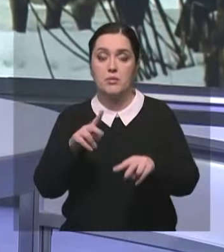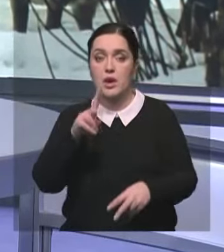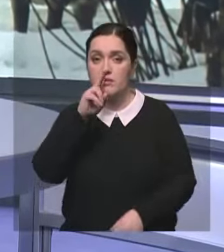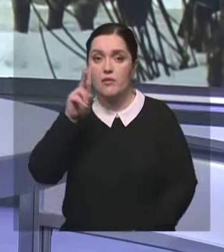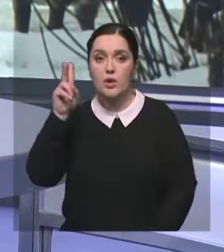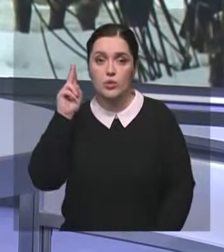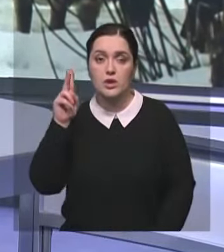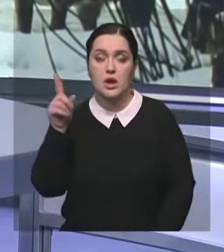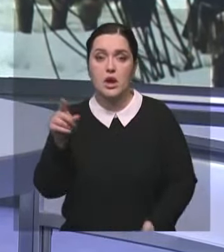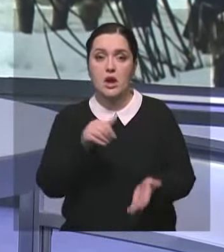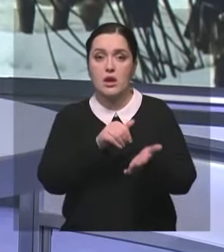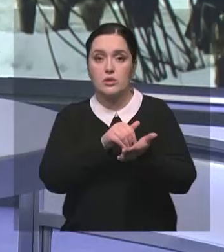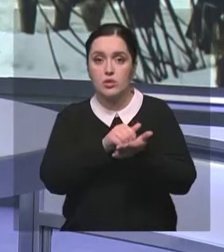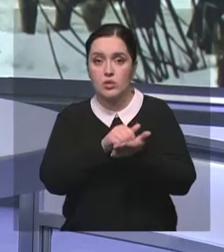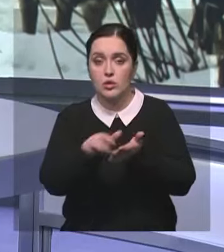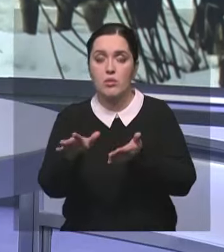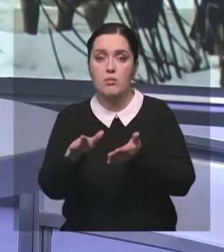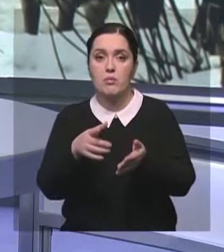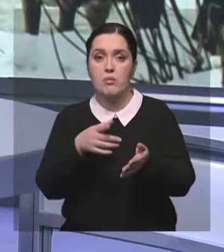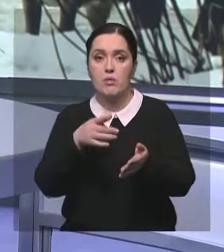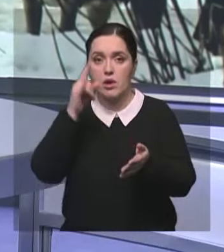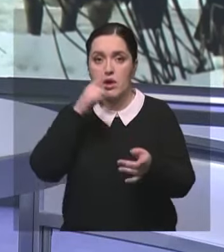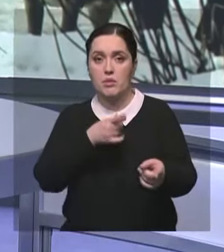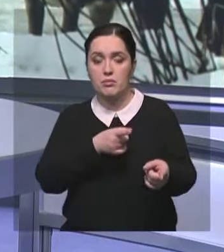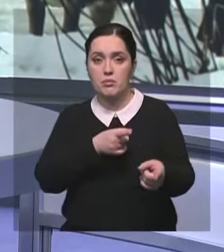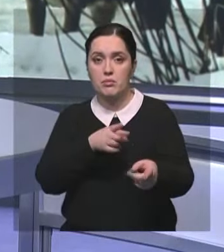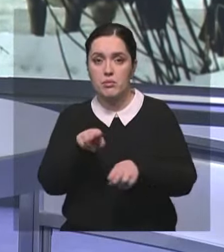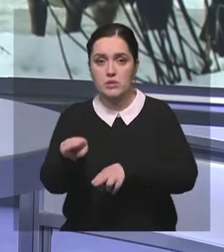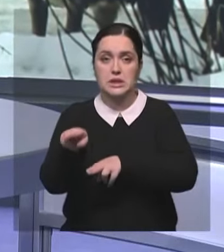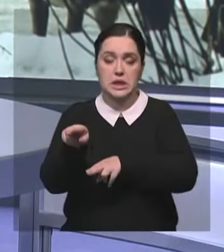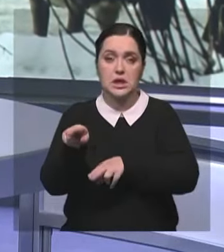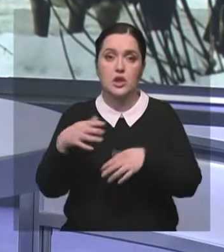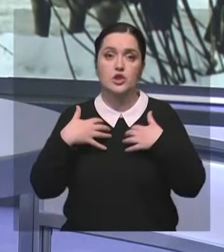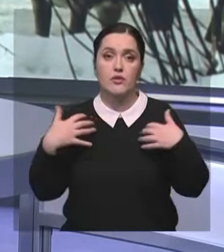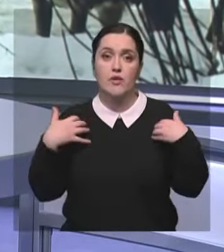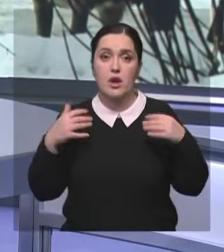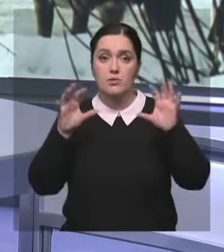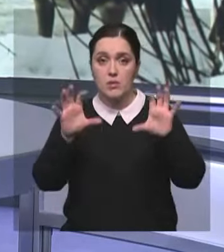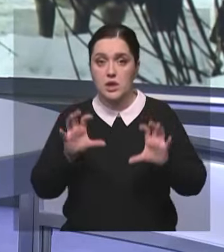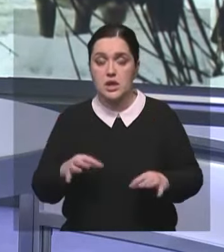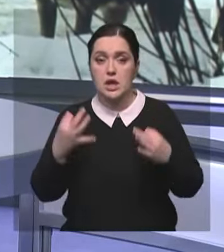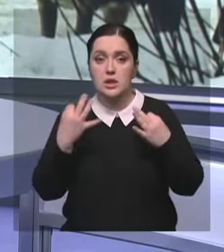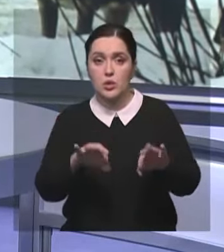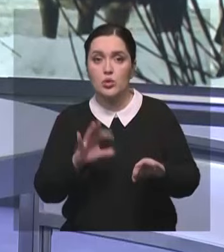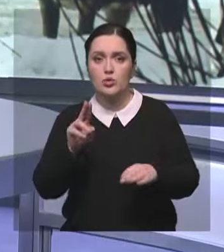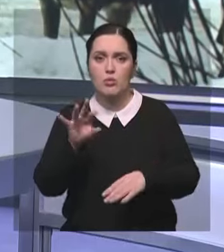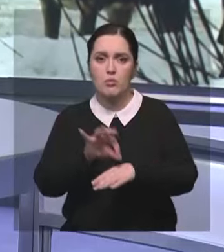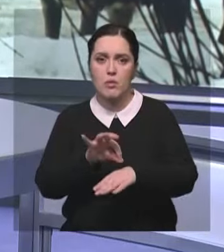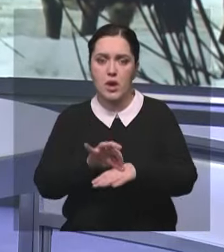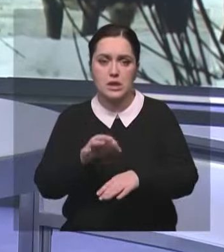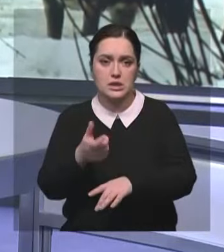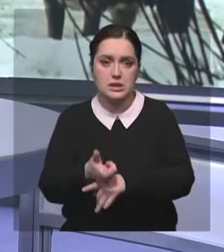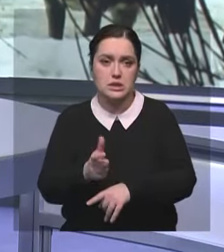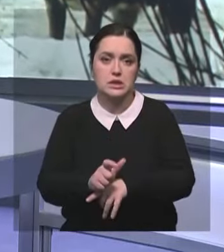Два года назад Казахстан отказался от негуманной практики отстрела животных. По закону умерщвлять разрешается только неизлечимо